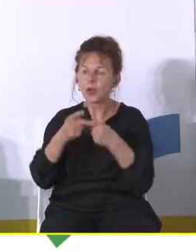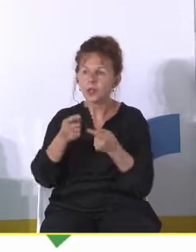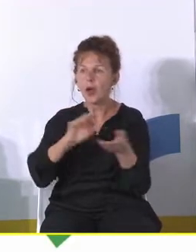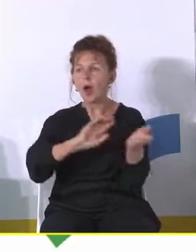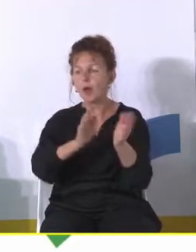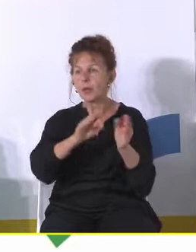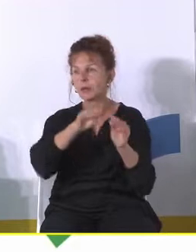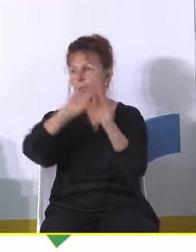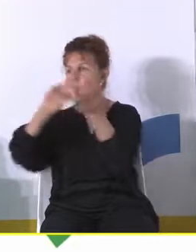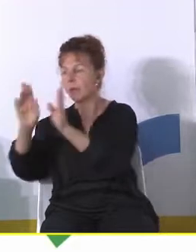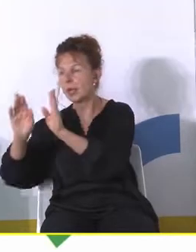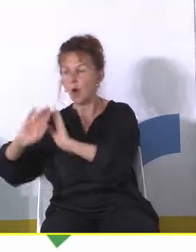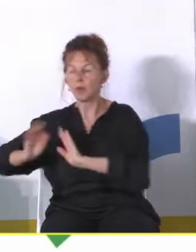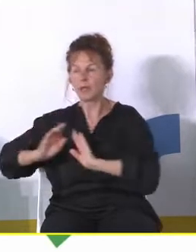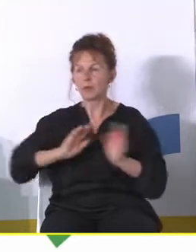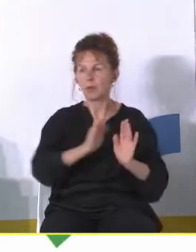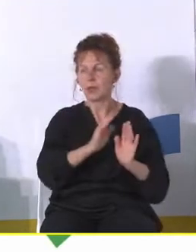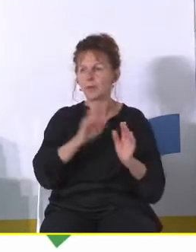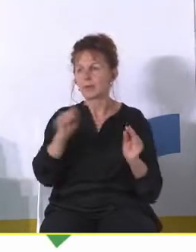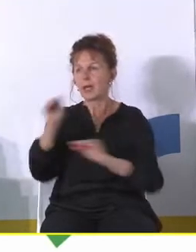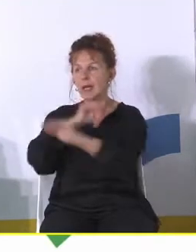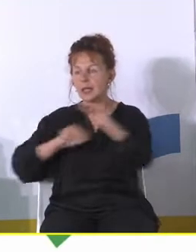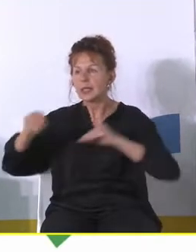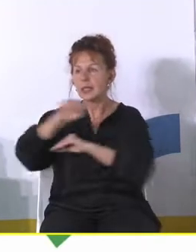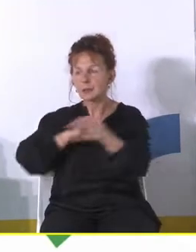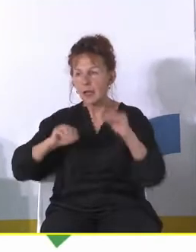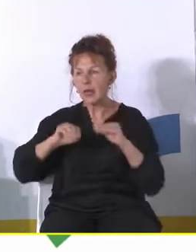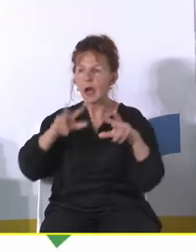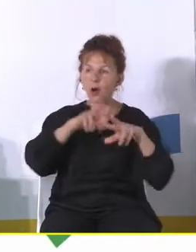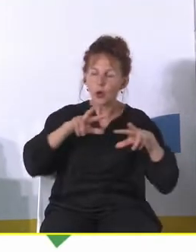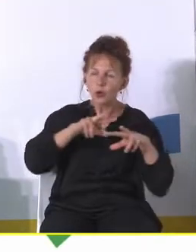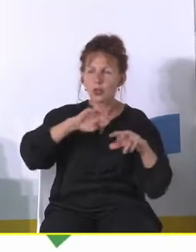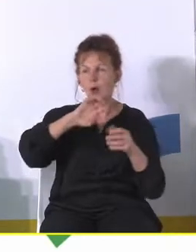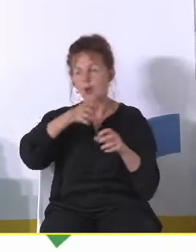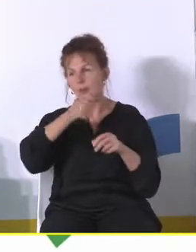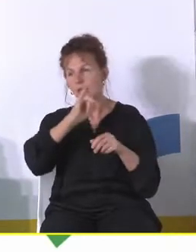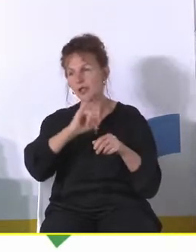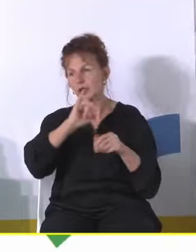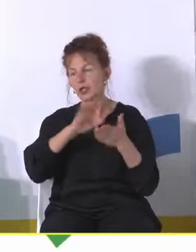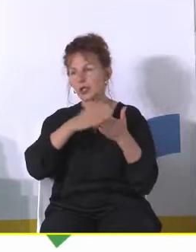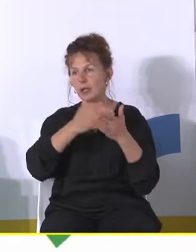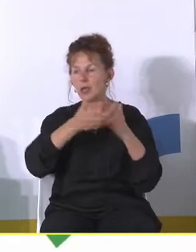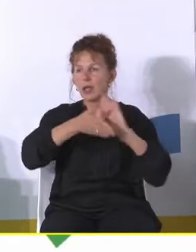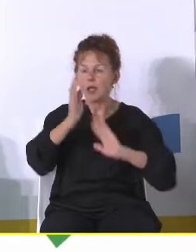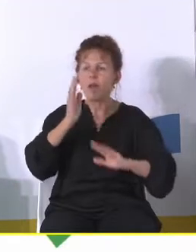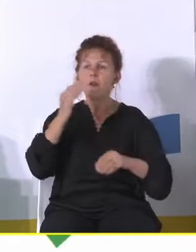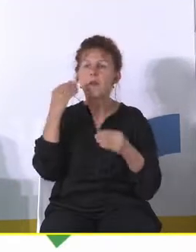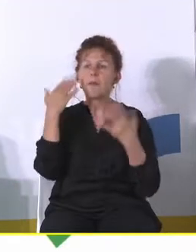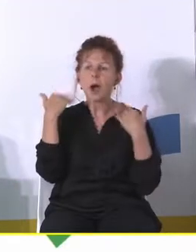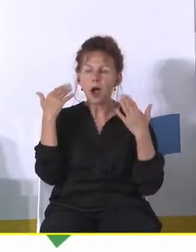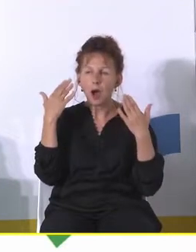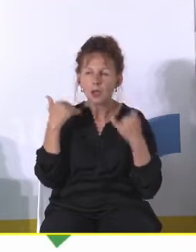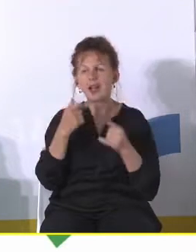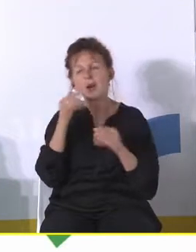jednego rodzica rodziców jednej rodziny dla grupki dzieci gdzieś na zewnątrz w parkach to